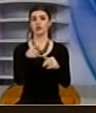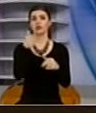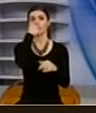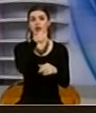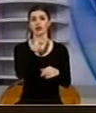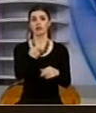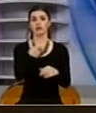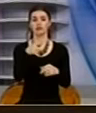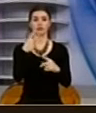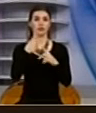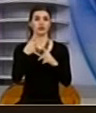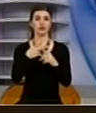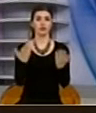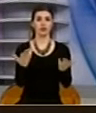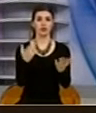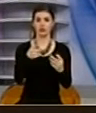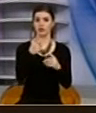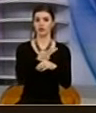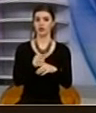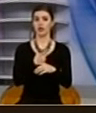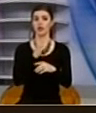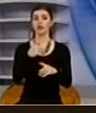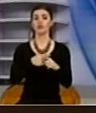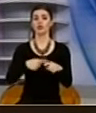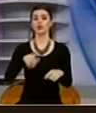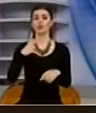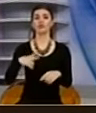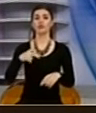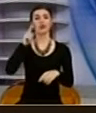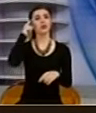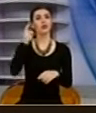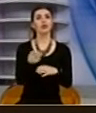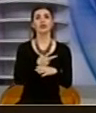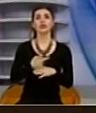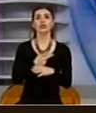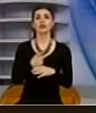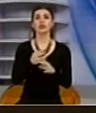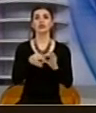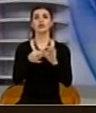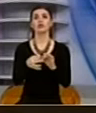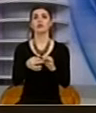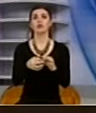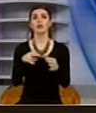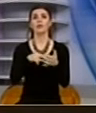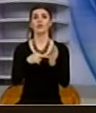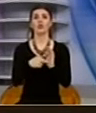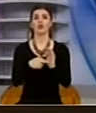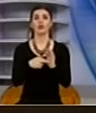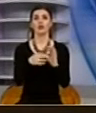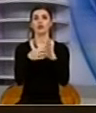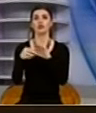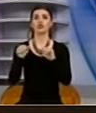publik e që thjeshtë shumë herë nga qytetarët pëthua që është televizion shtetënorë, ma mirë me thonë televizion i pushtetit